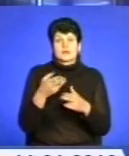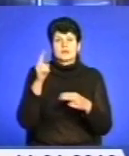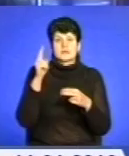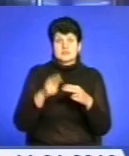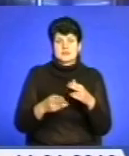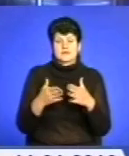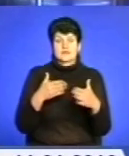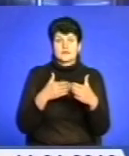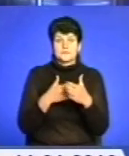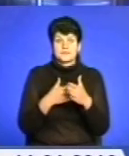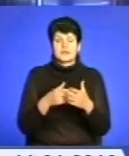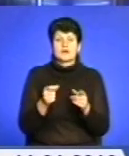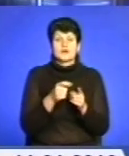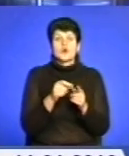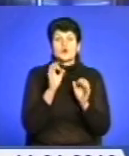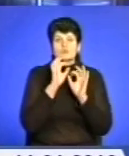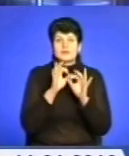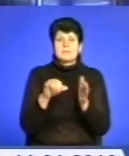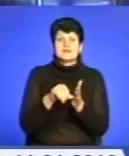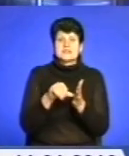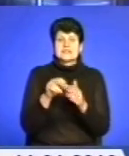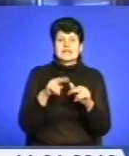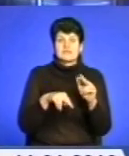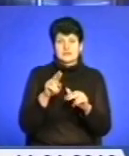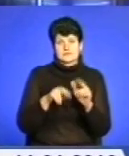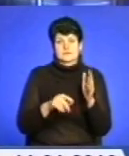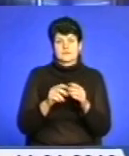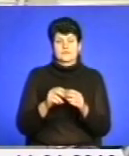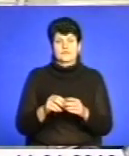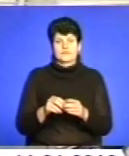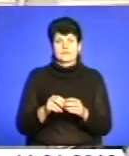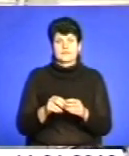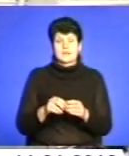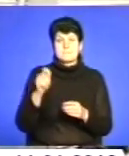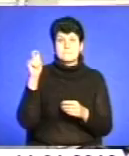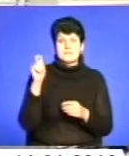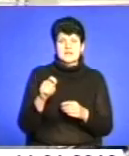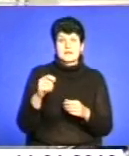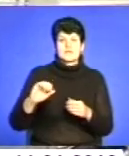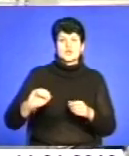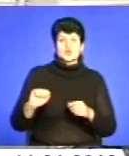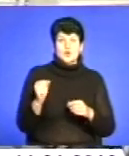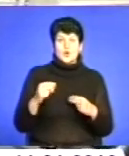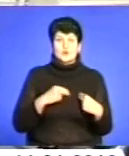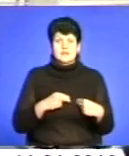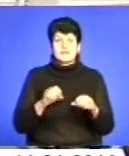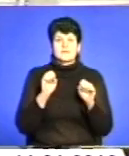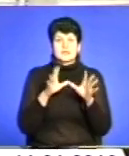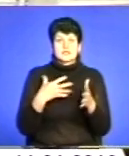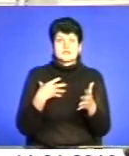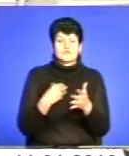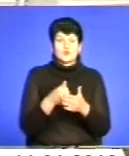пропозицій. Дослідно розповідає представник цієї будівельної фірми Ярослав Печериця. Приїхав з колегою подати свою тендерну